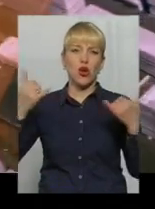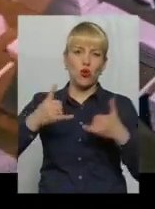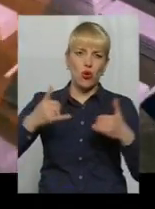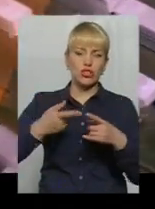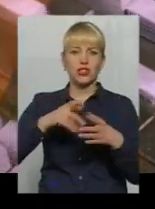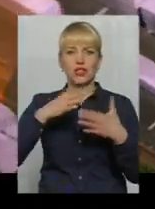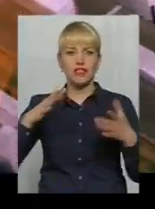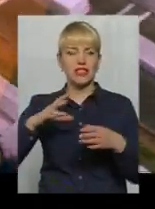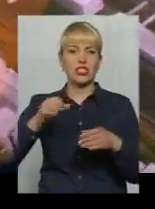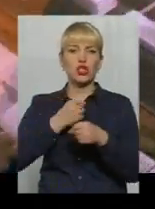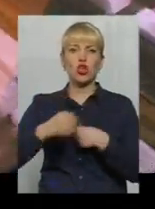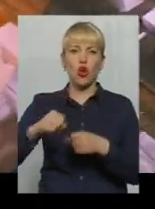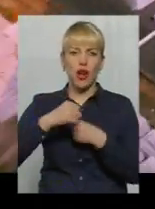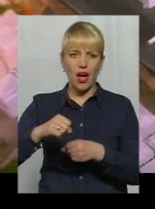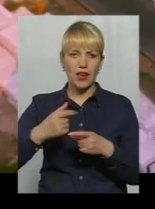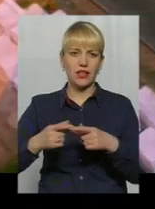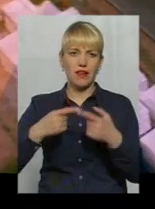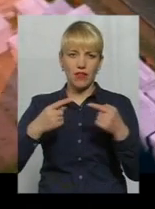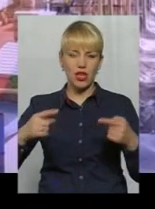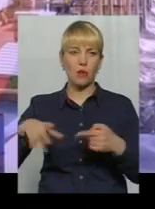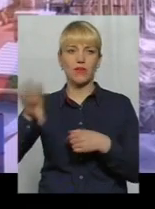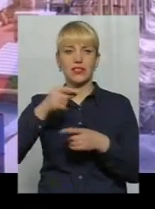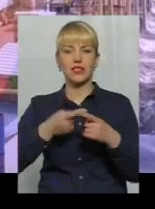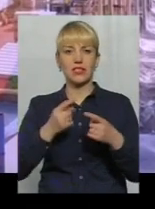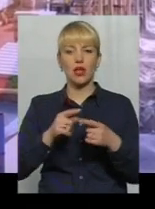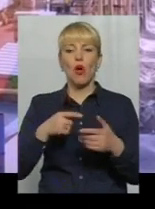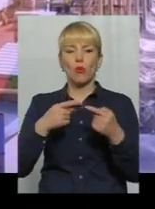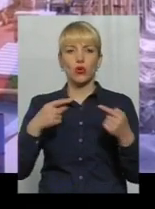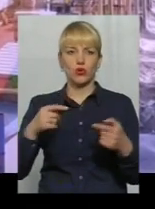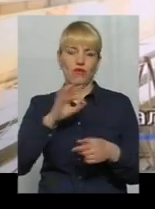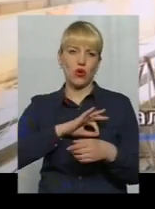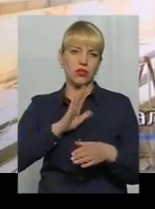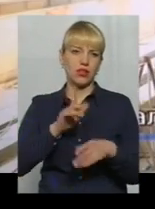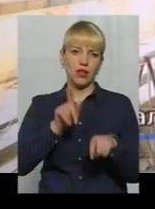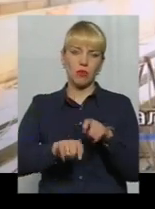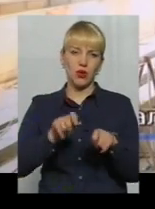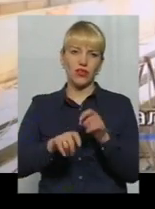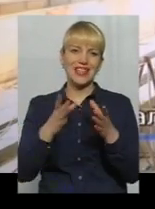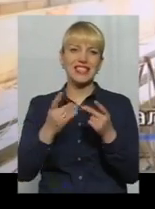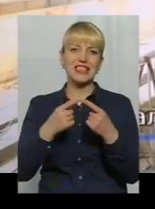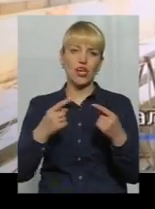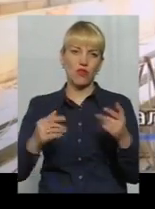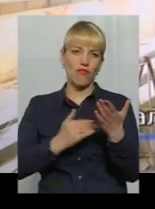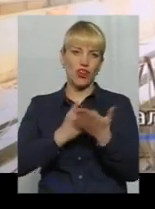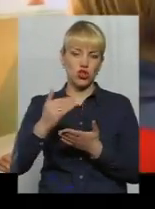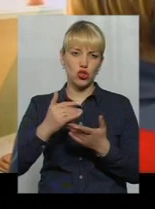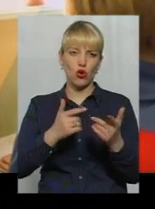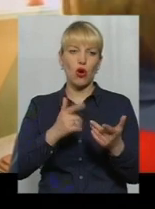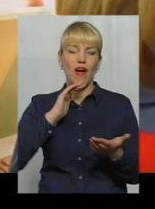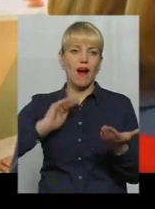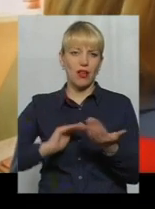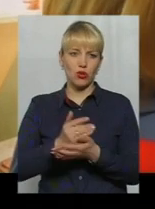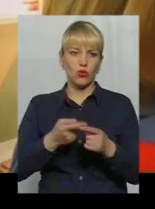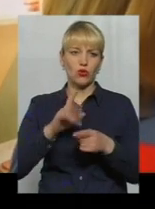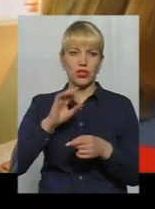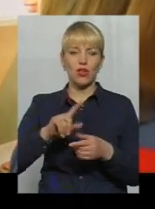вироби. При виготовленні всіх видів продукції на підприємстві користовується тільки перевірено сировину найвищого гатунку. До обов